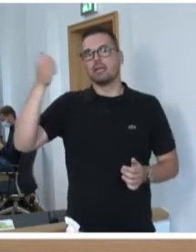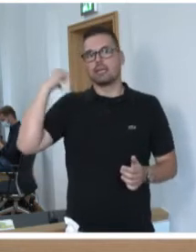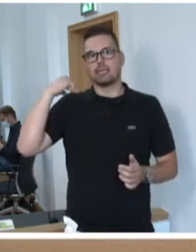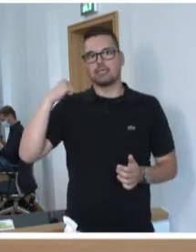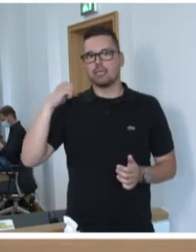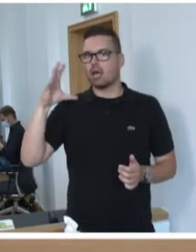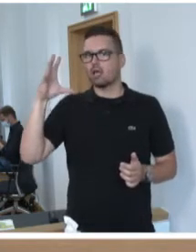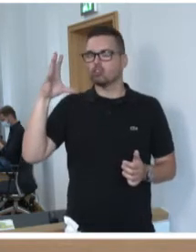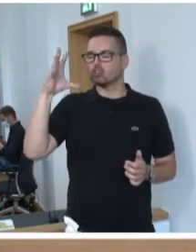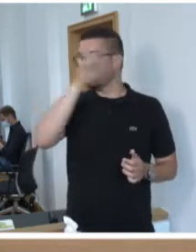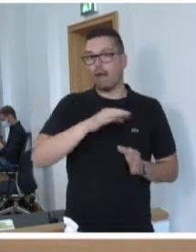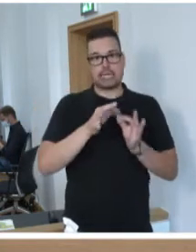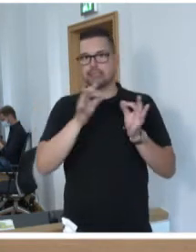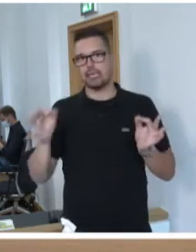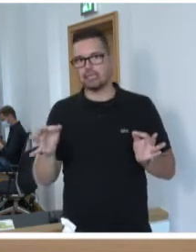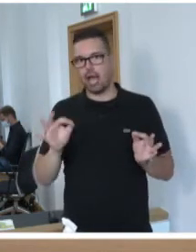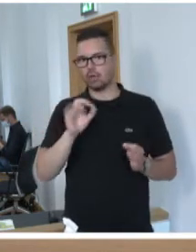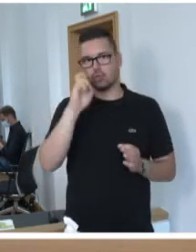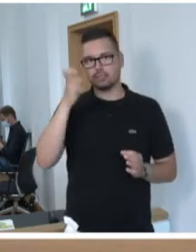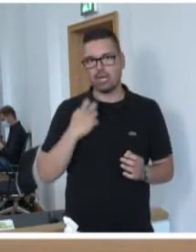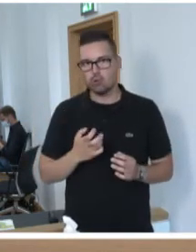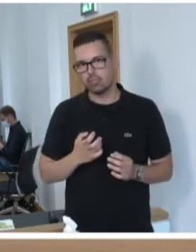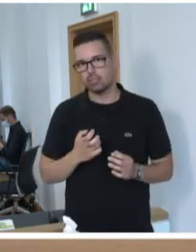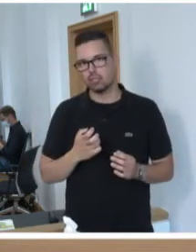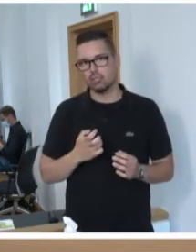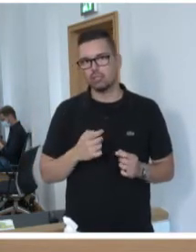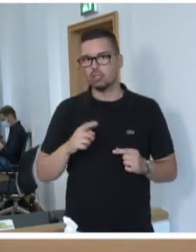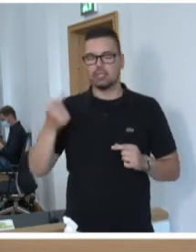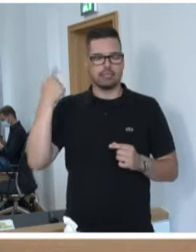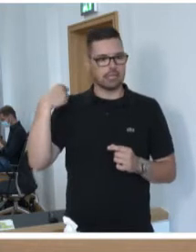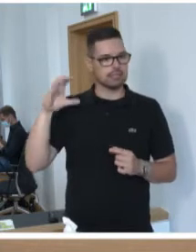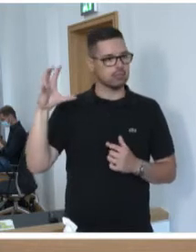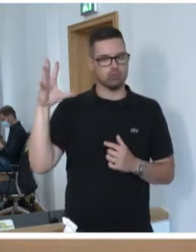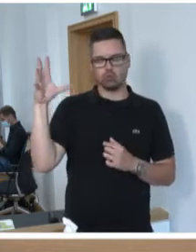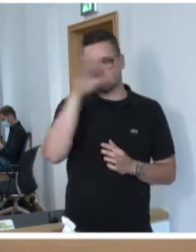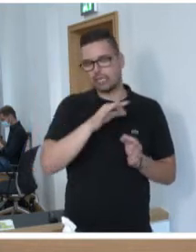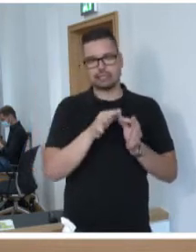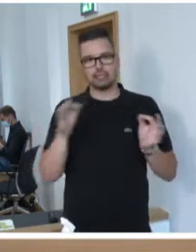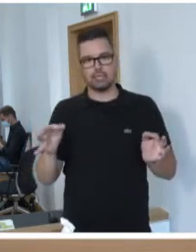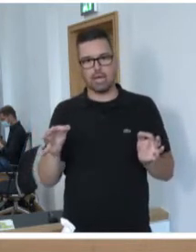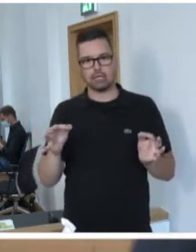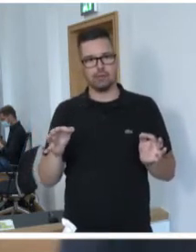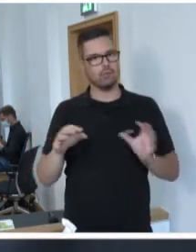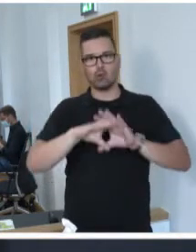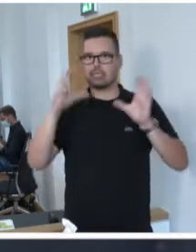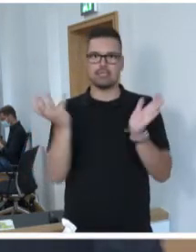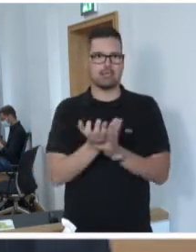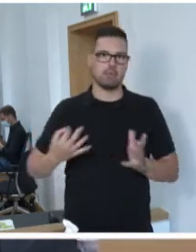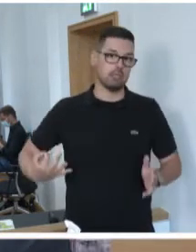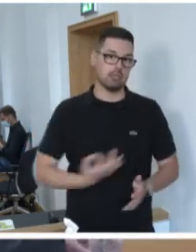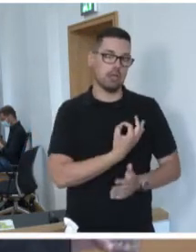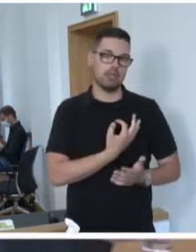rabenschwarzer Tag für Saarlouis, gestern war ein rabenschwarzer Tag für das gesamte Saarland.